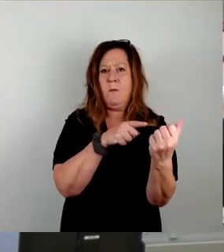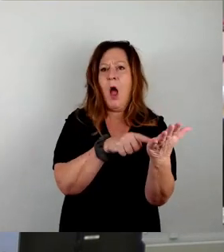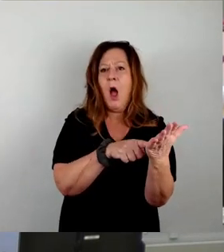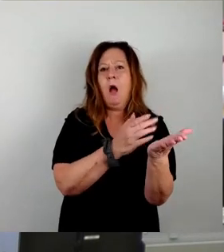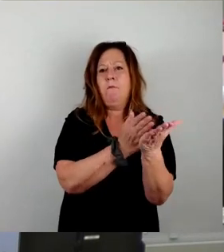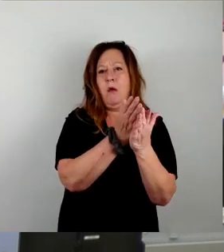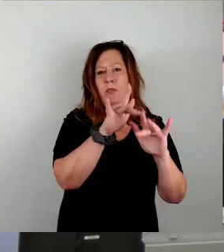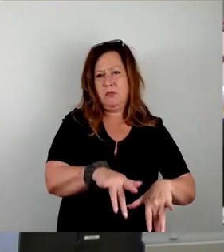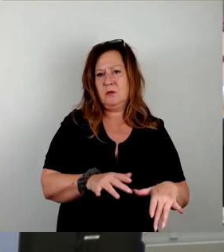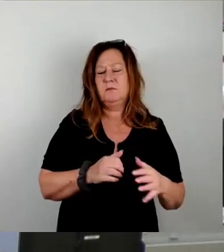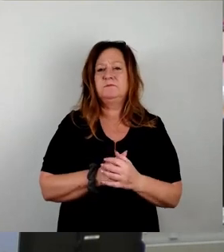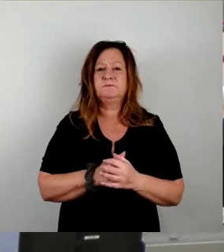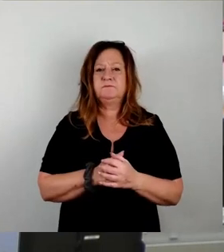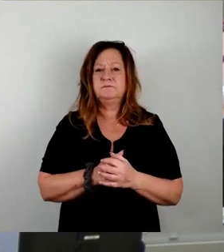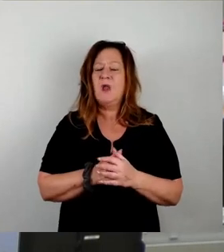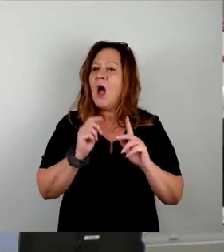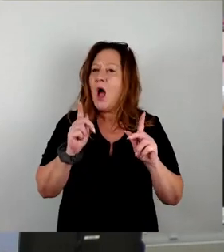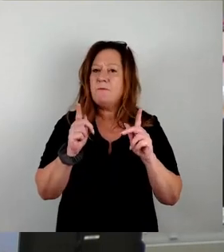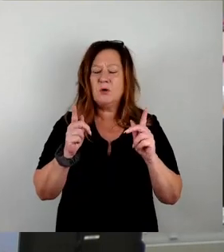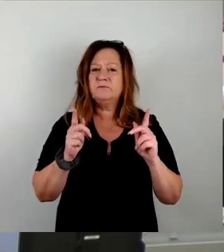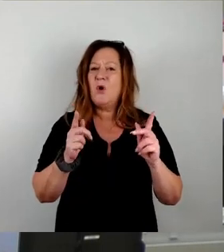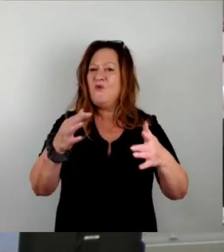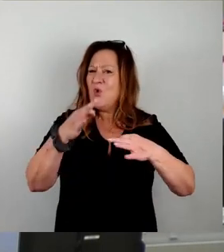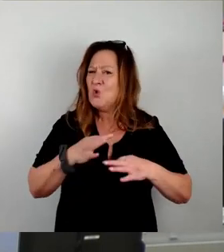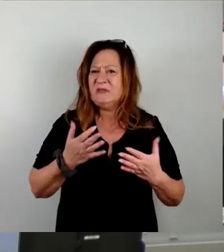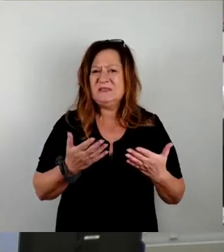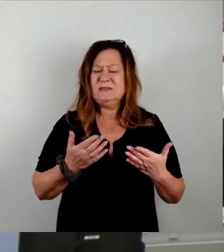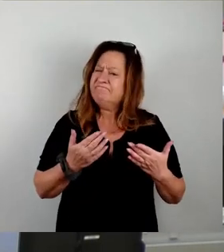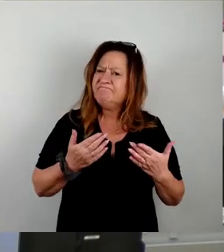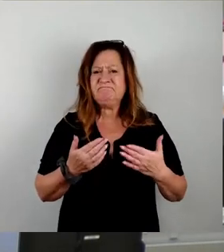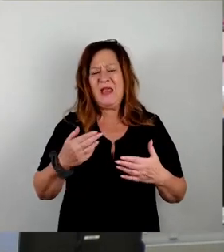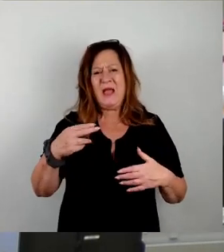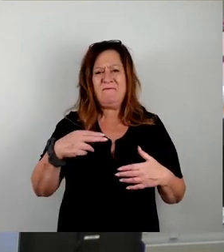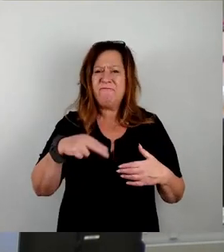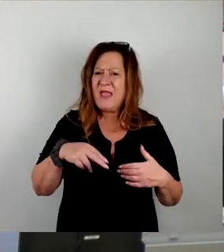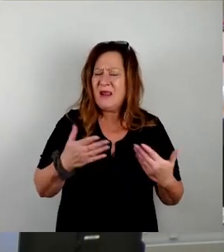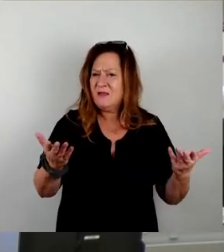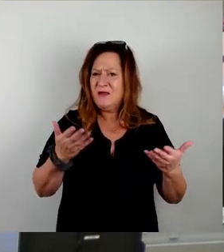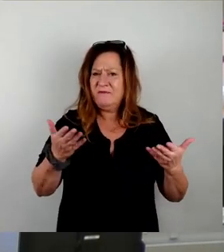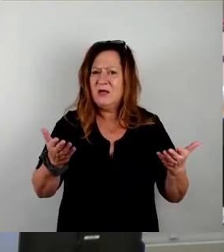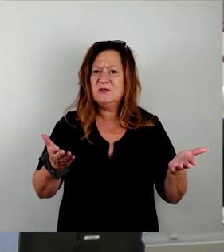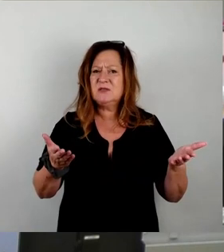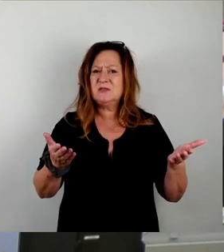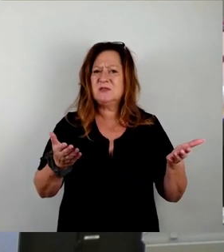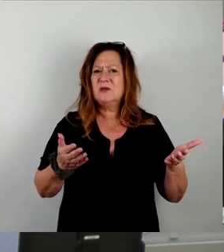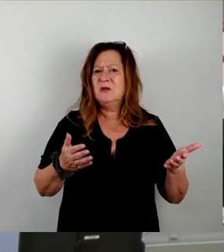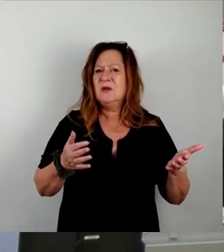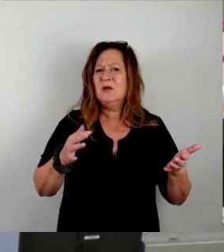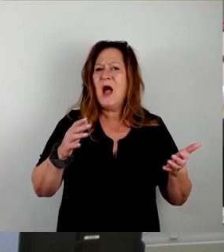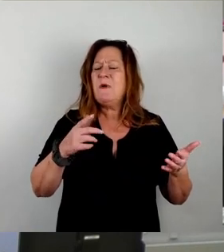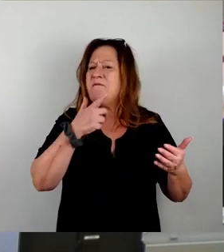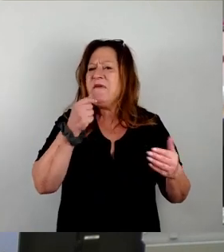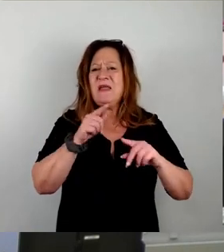Was aus unserer Sicht allerdings auch fehlt, das ist mal eine Frage, möchte ich jetzt allerdings aus den genannten Gründen gar nicht öffentlich